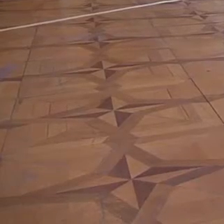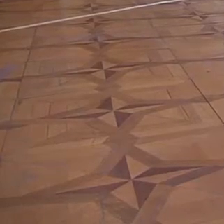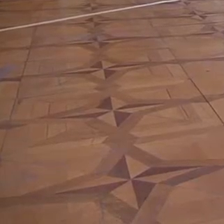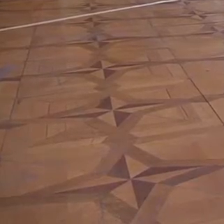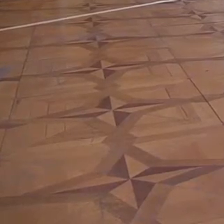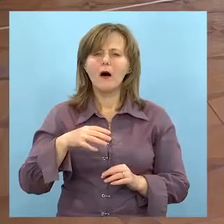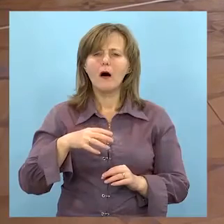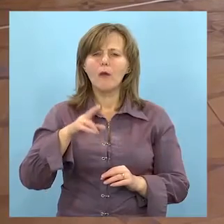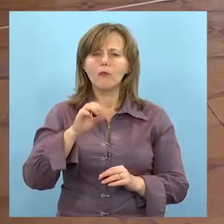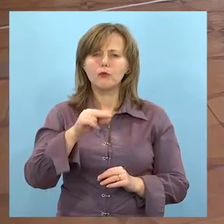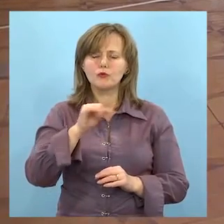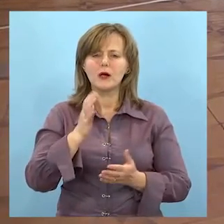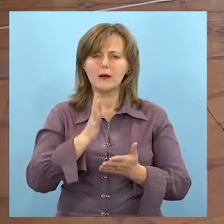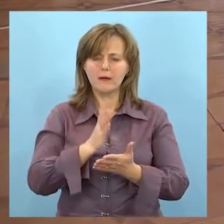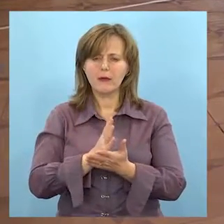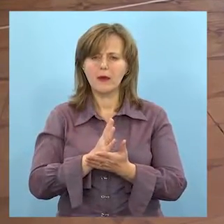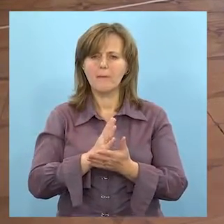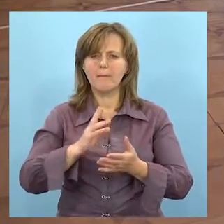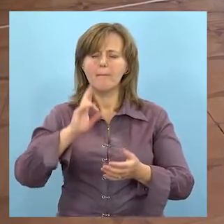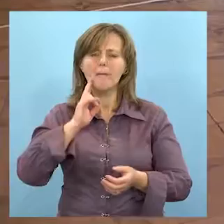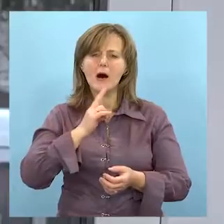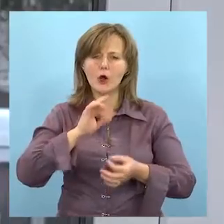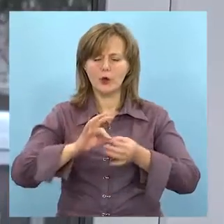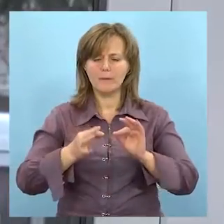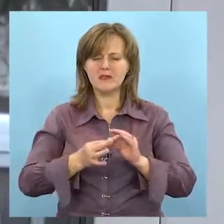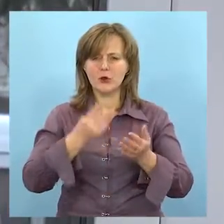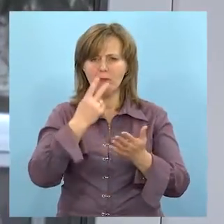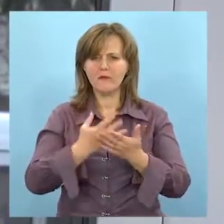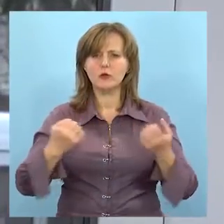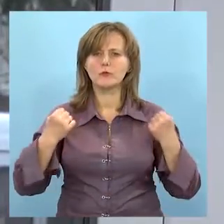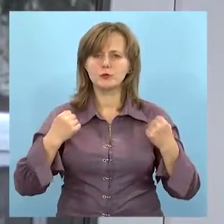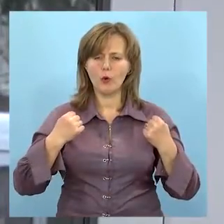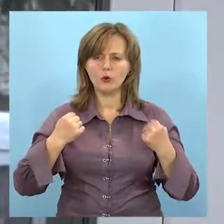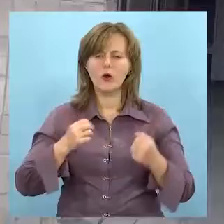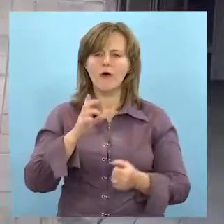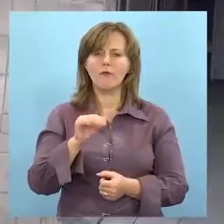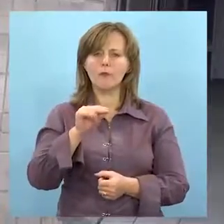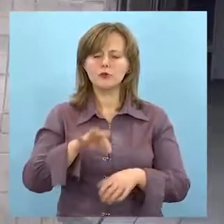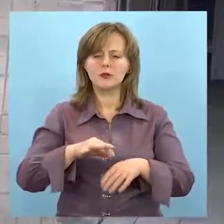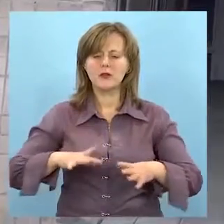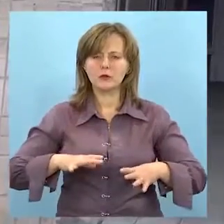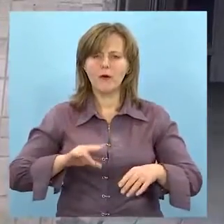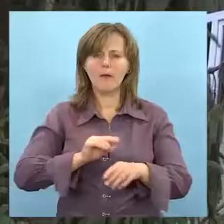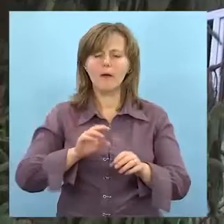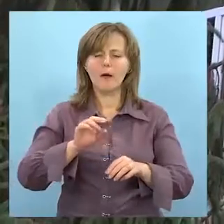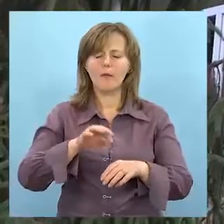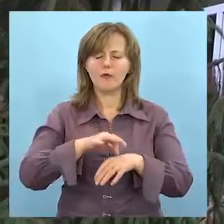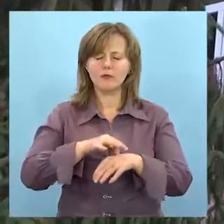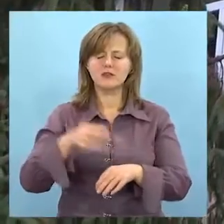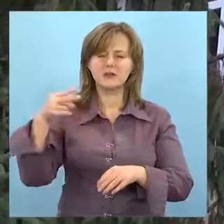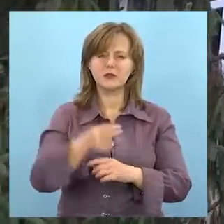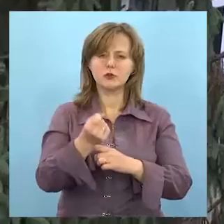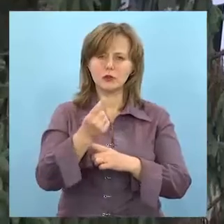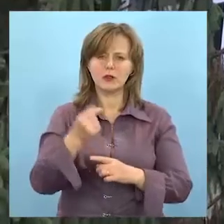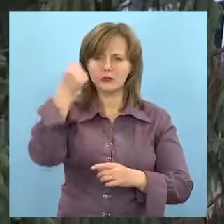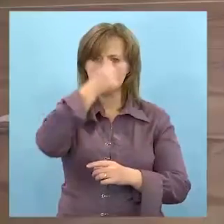Боча є параолімпійським видом спорту. У реабілітаційному центрі «Шанс» тренувальні заняття з бочі проводяться з